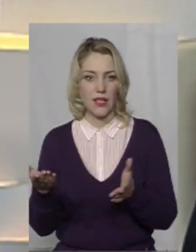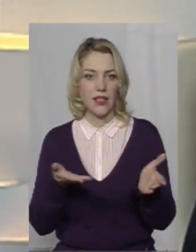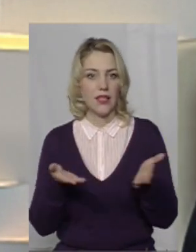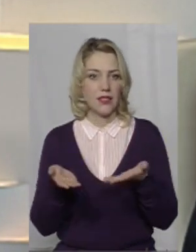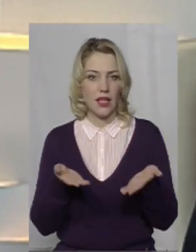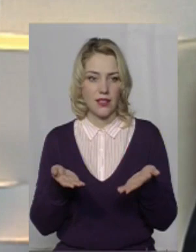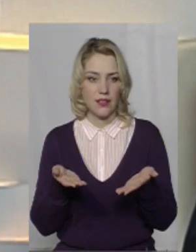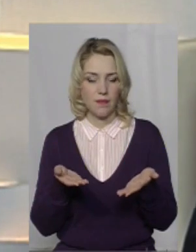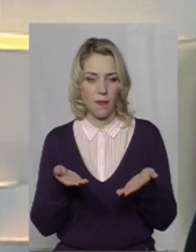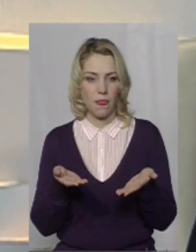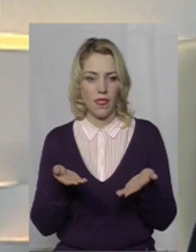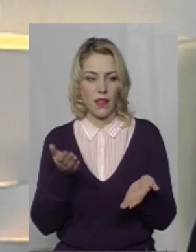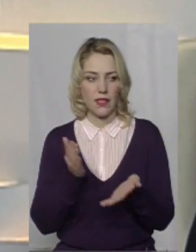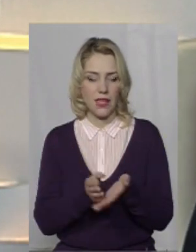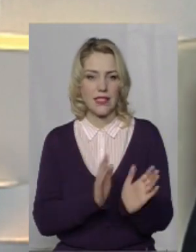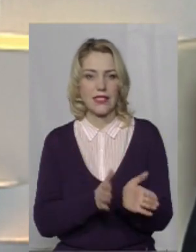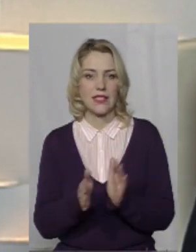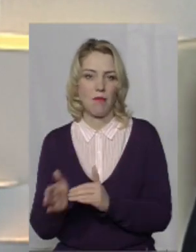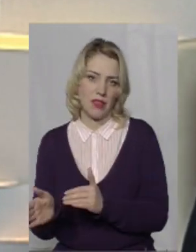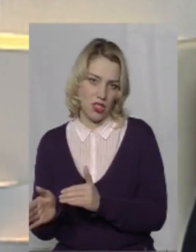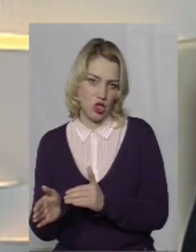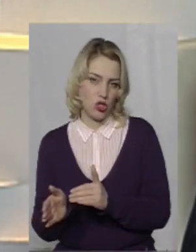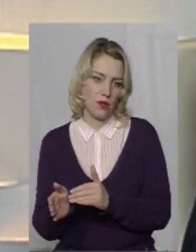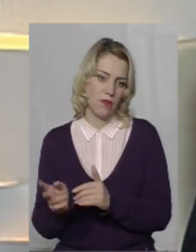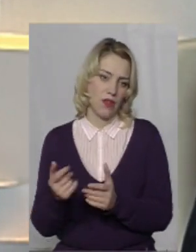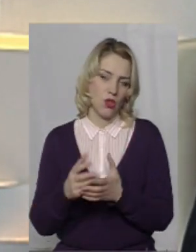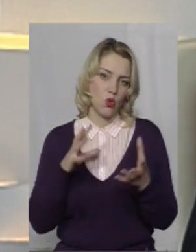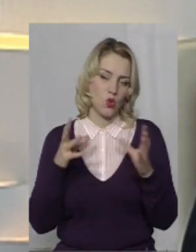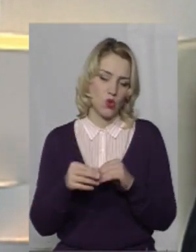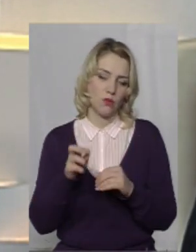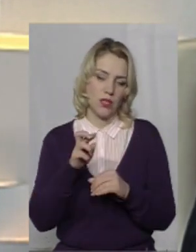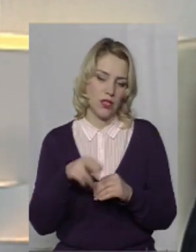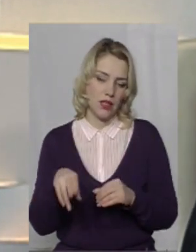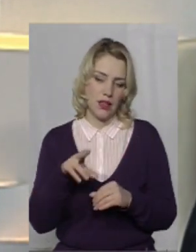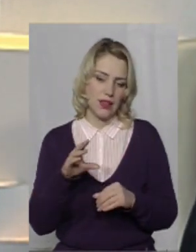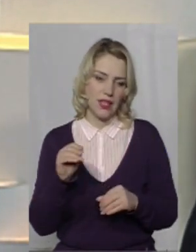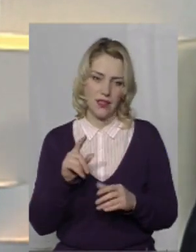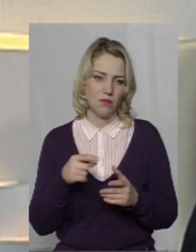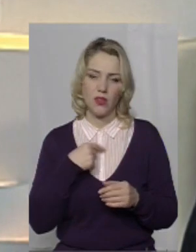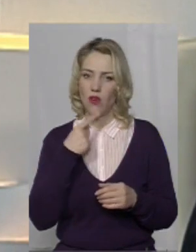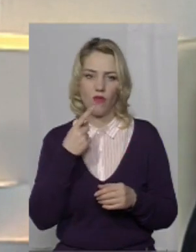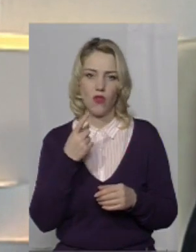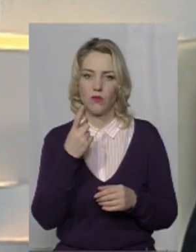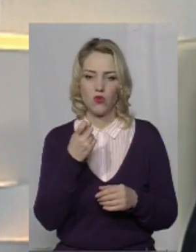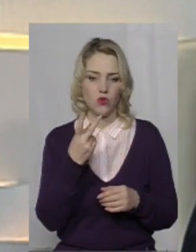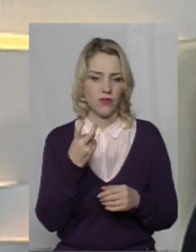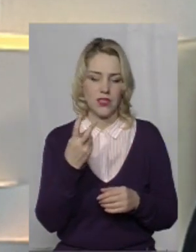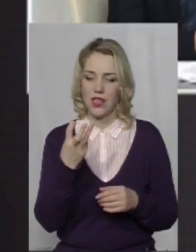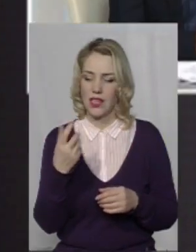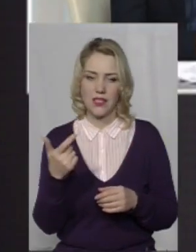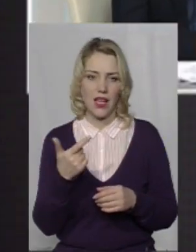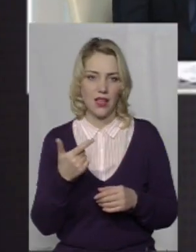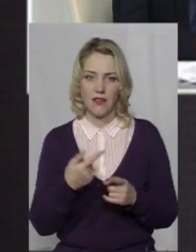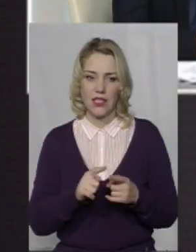йдуть систематично, які сума яких там перевищує, ми не беремо там якісь 100, 200, 300 гривень,